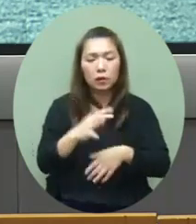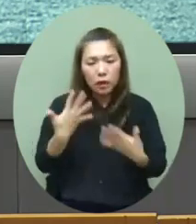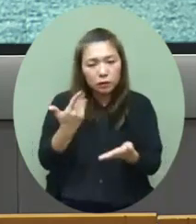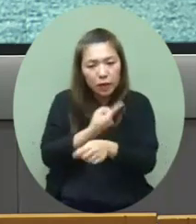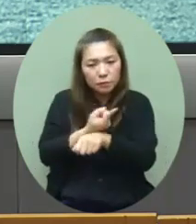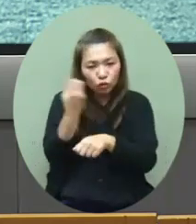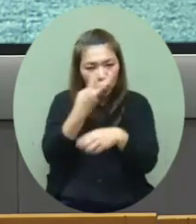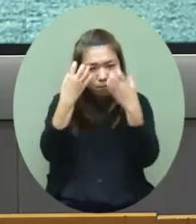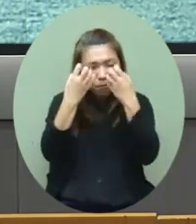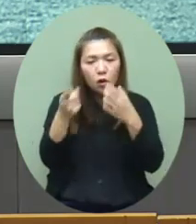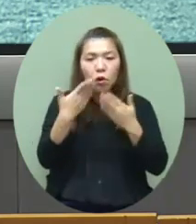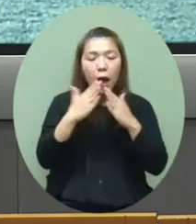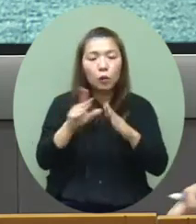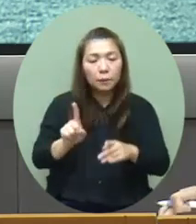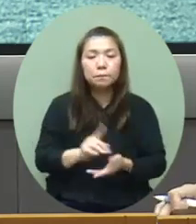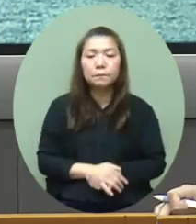察着这间学校